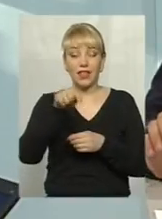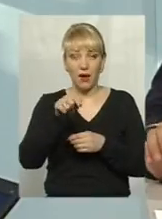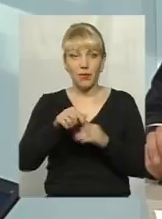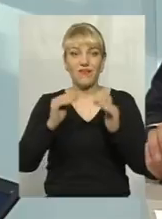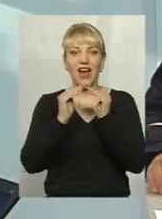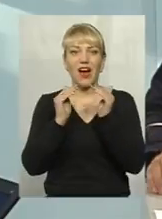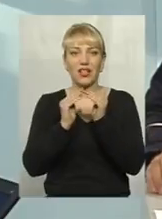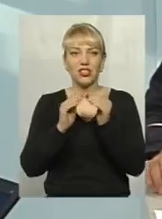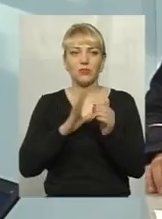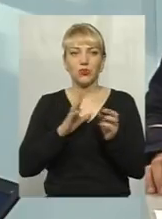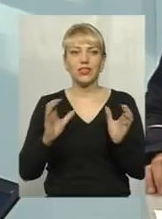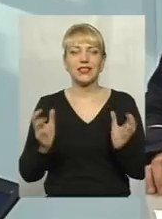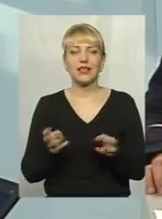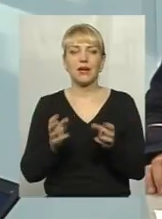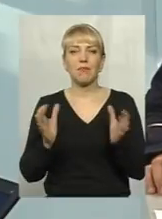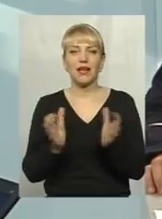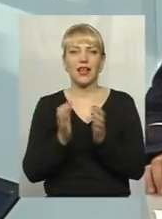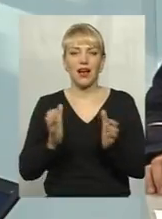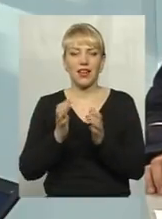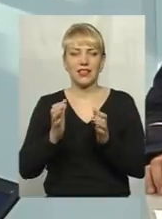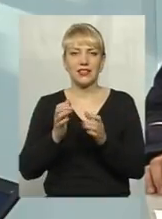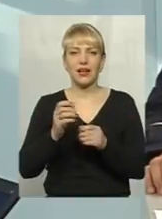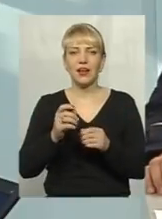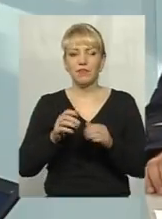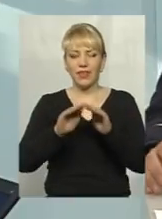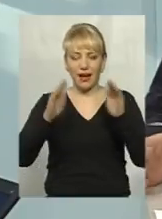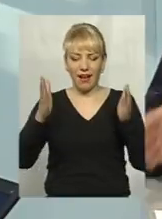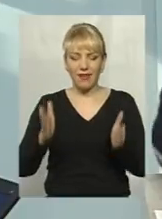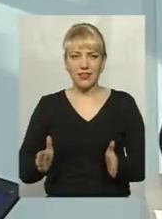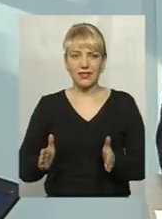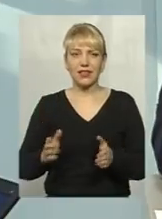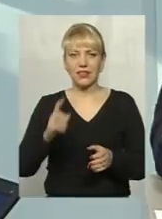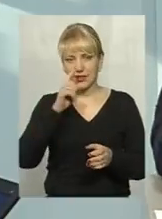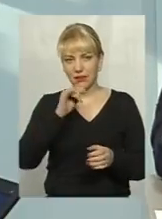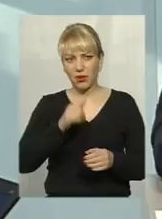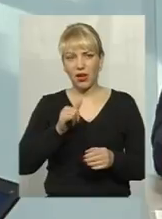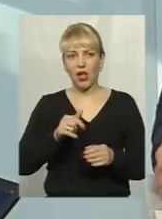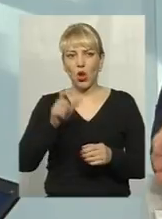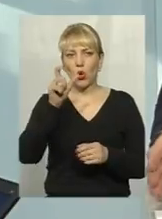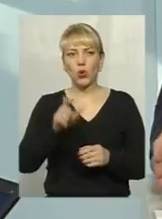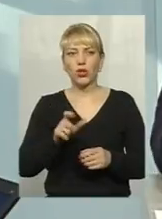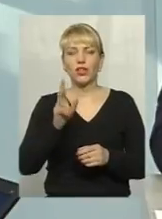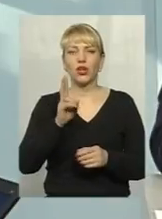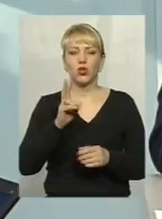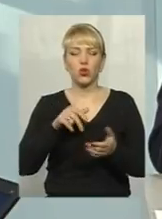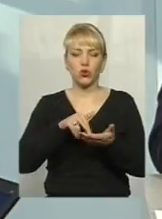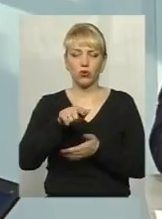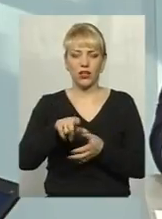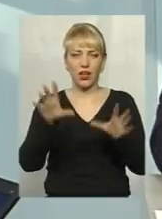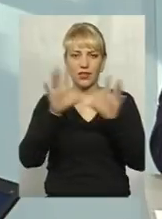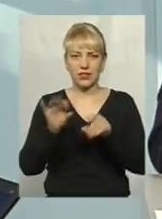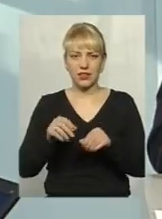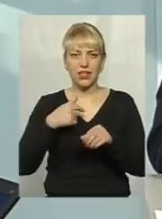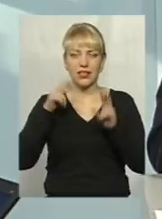каністри з паливом, тобто рятувальник, пожежник, який йде туди, в той вогоні його гасити, він не знає, що там знаходиться. Чи там газовий балон,